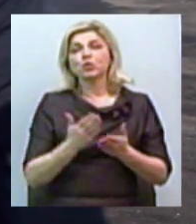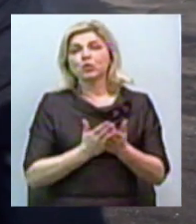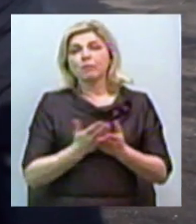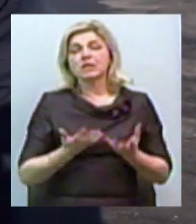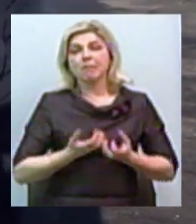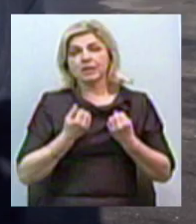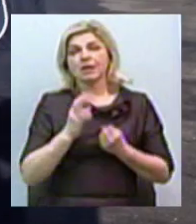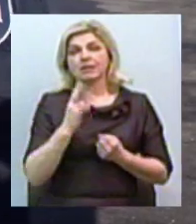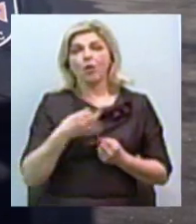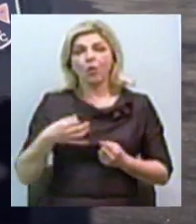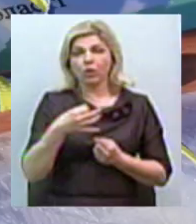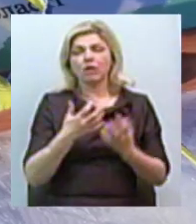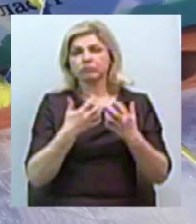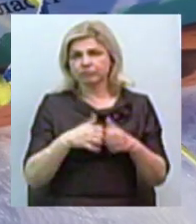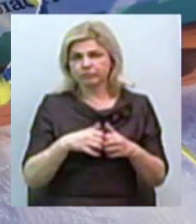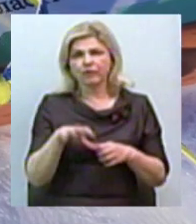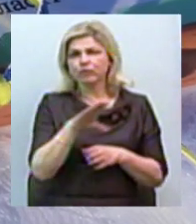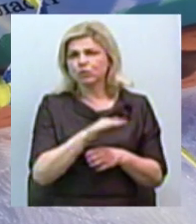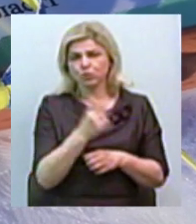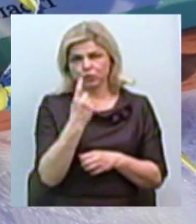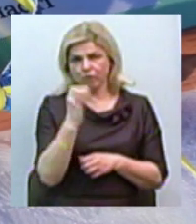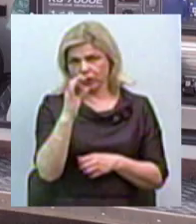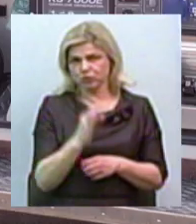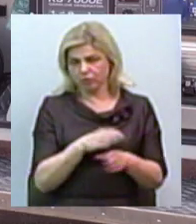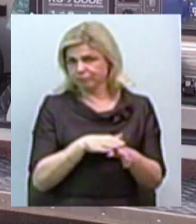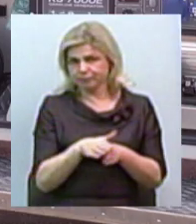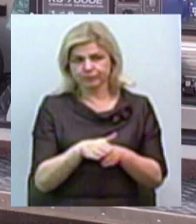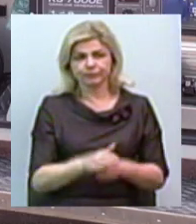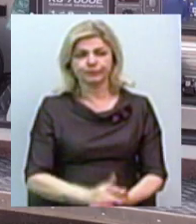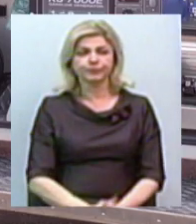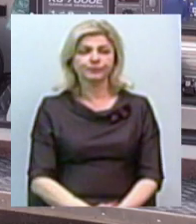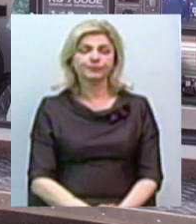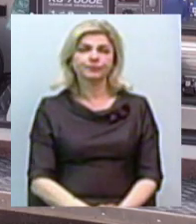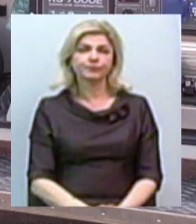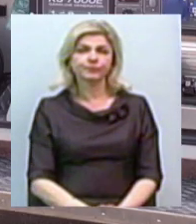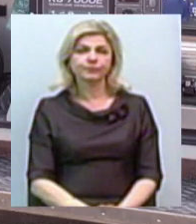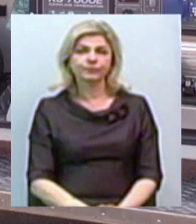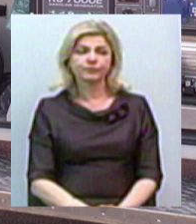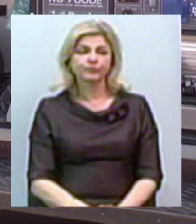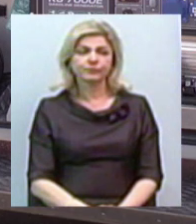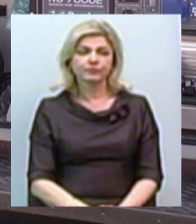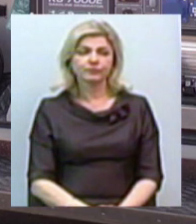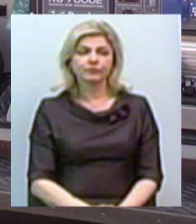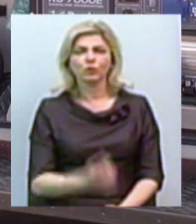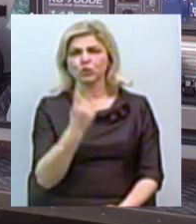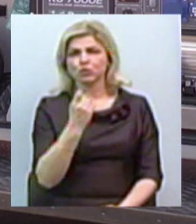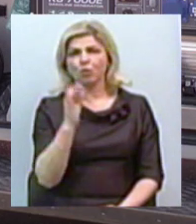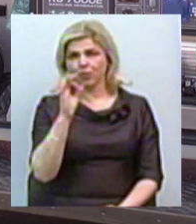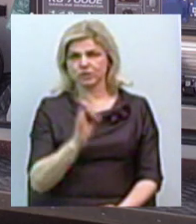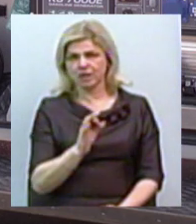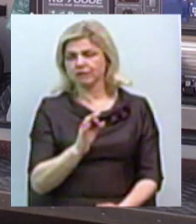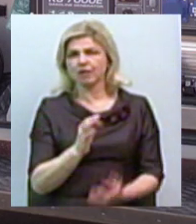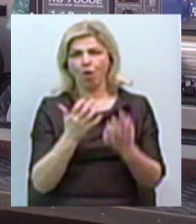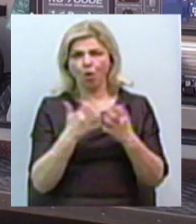Миколаївщини оснащений на 100%, говорить начальник відомства Максим Грицаєнко. Крім 100% оснащення, є ще